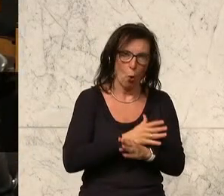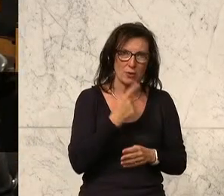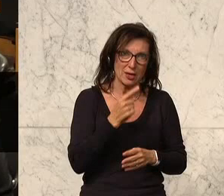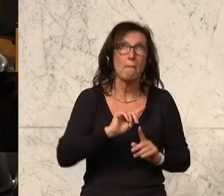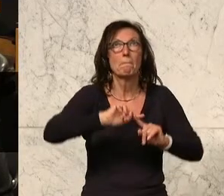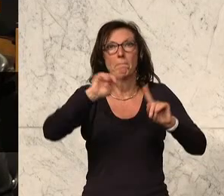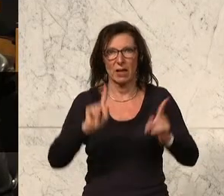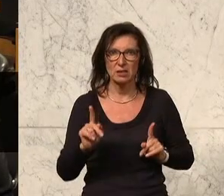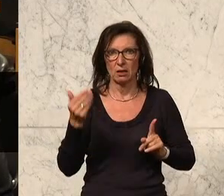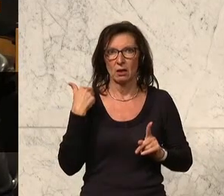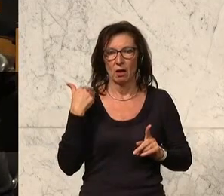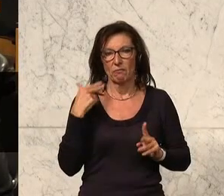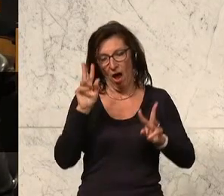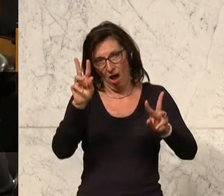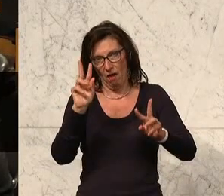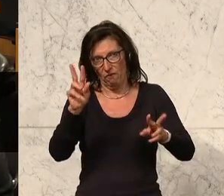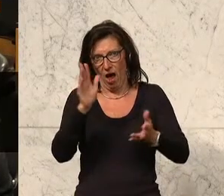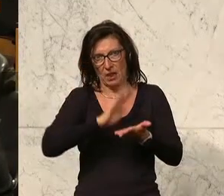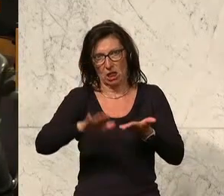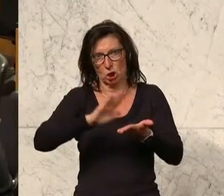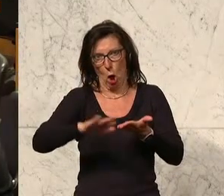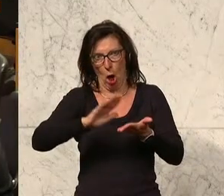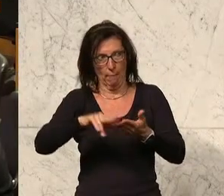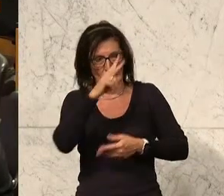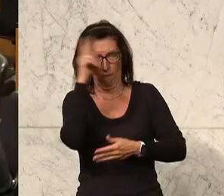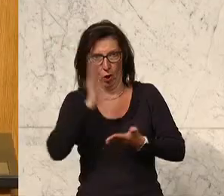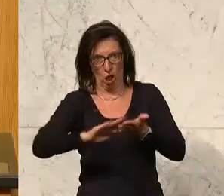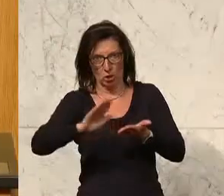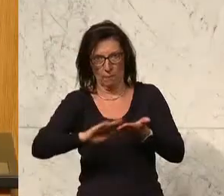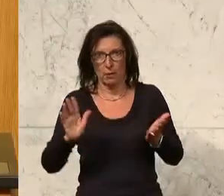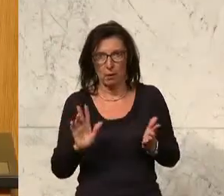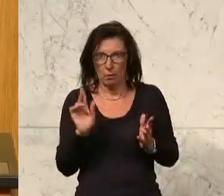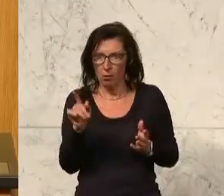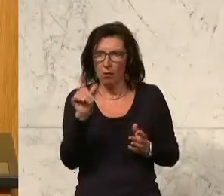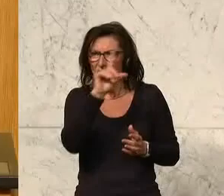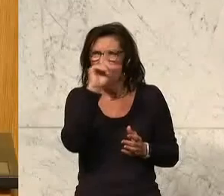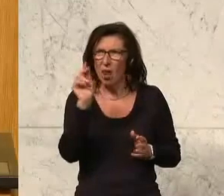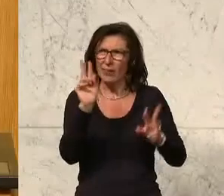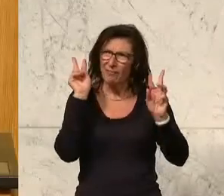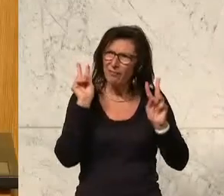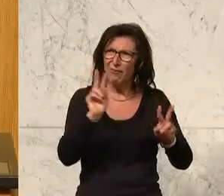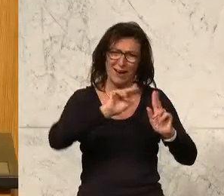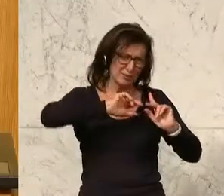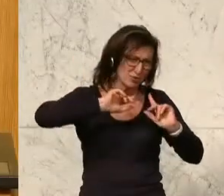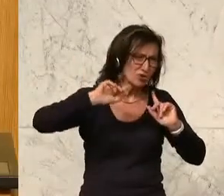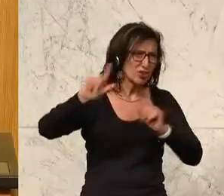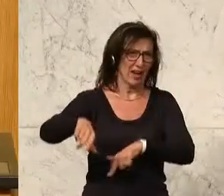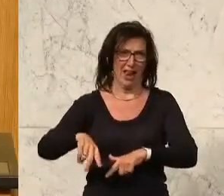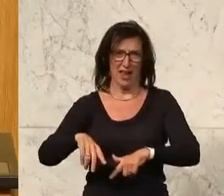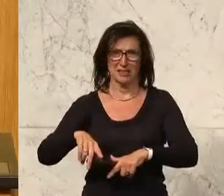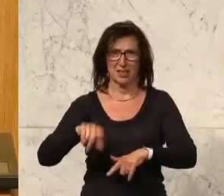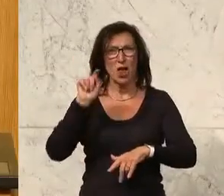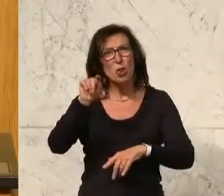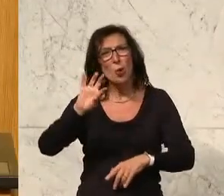es war eine ethnische Säuberung ungeahnten Ausmaßes. Man hat hier die Leute tatsächlich in Stich gelassen. Für die Region